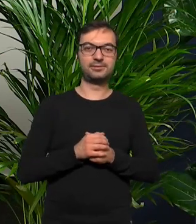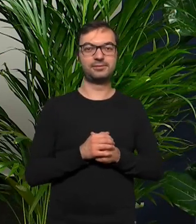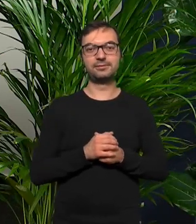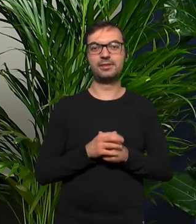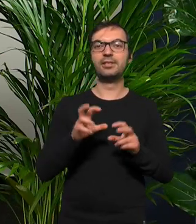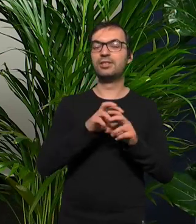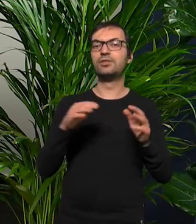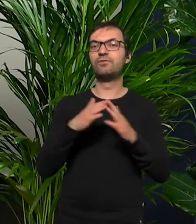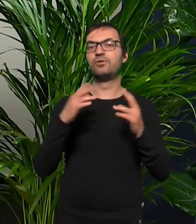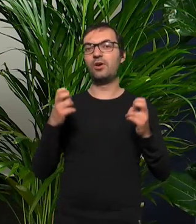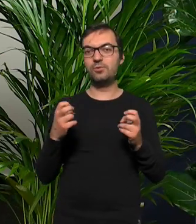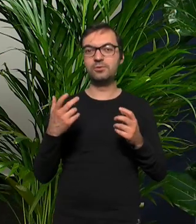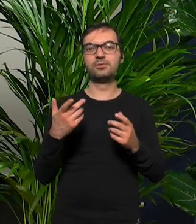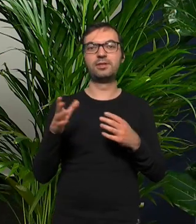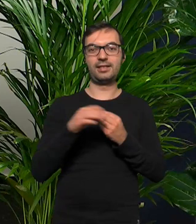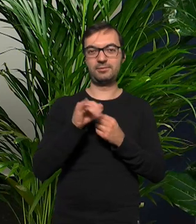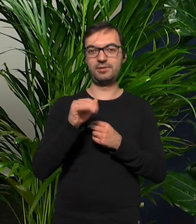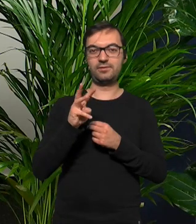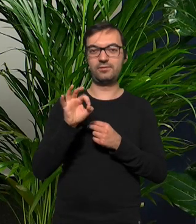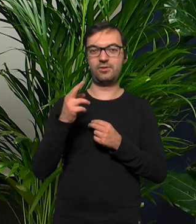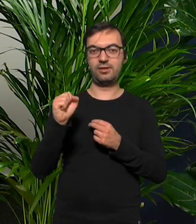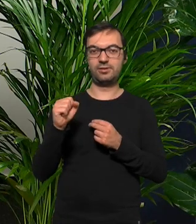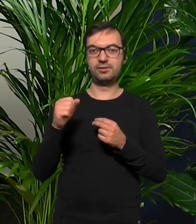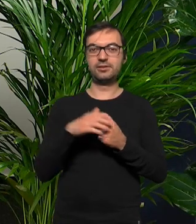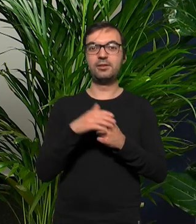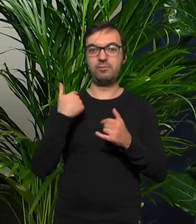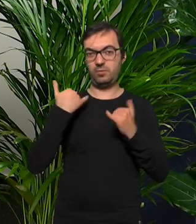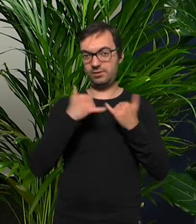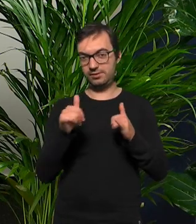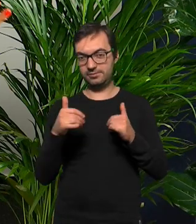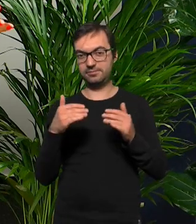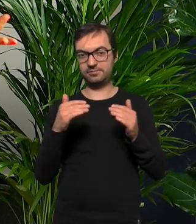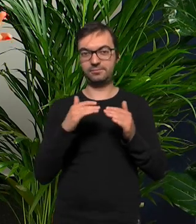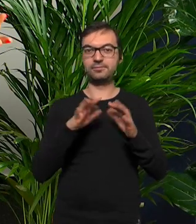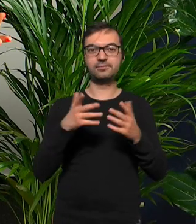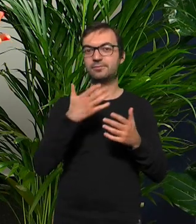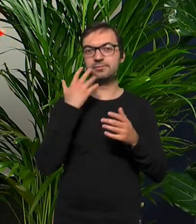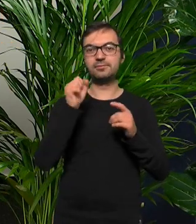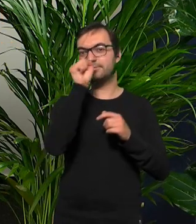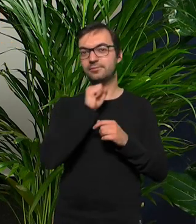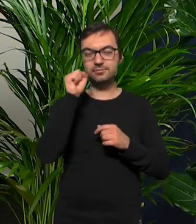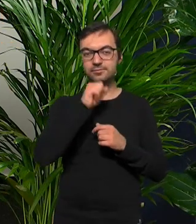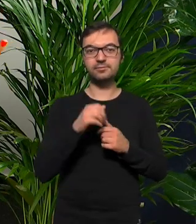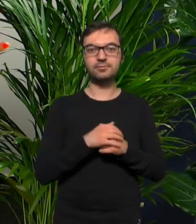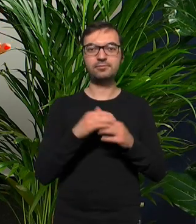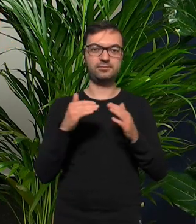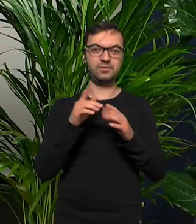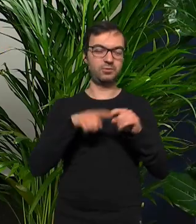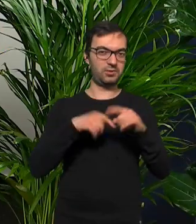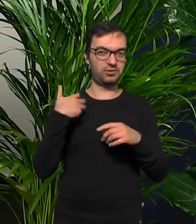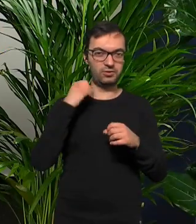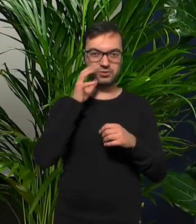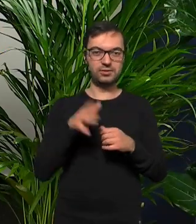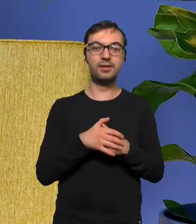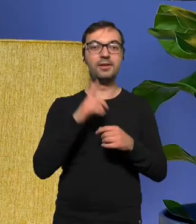spędzałeś w domu spędzaliście w domu z Iwoną różnił się w praktyce, poza tym, że brakowało koncertów od tego, jak żyjesz na co dzień?